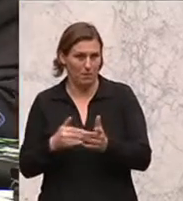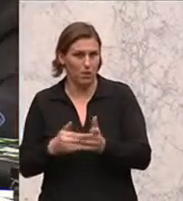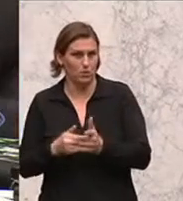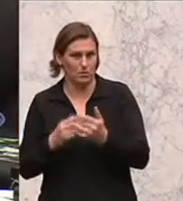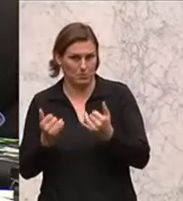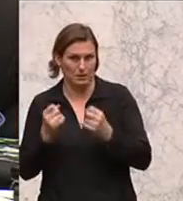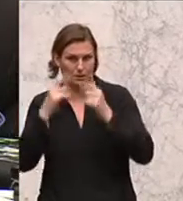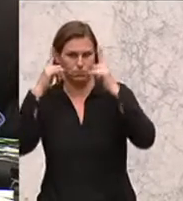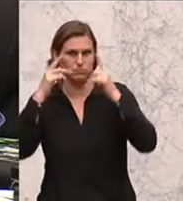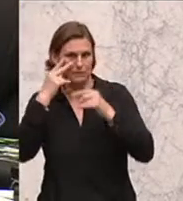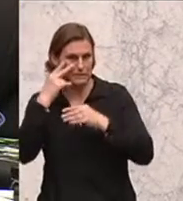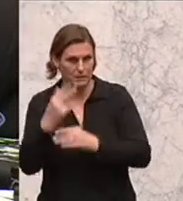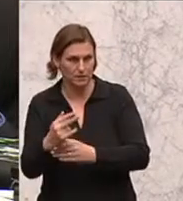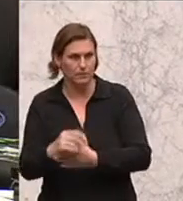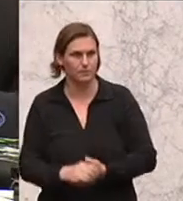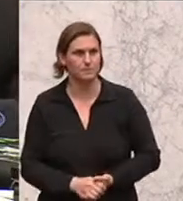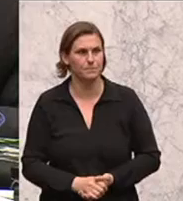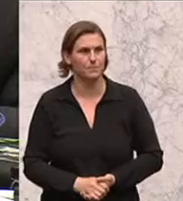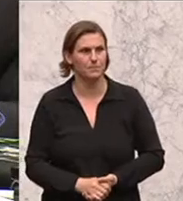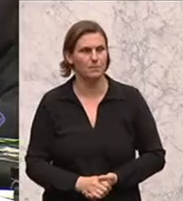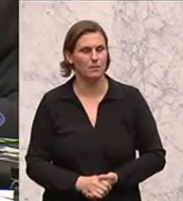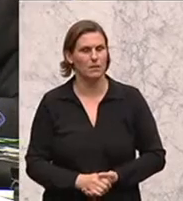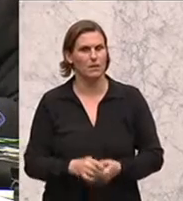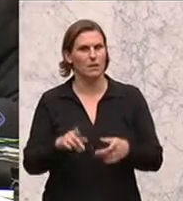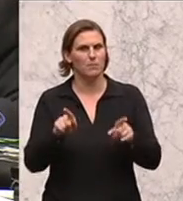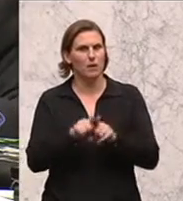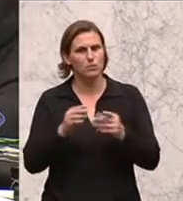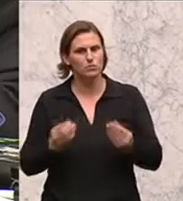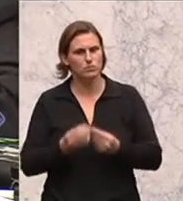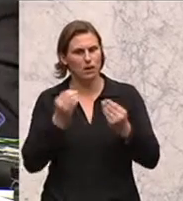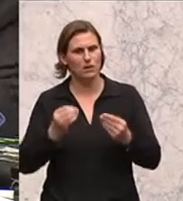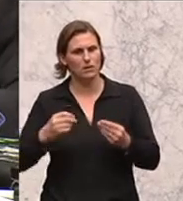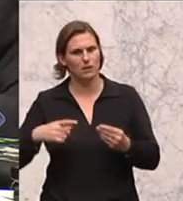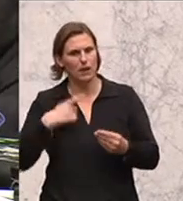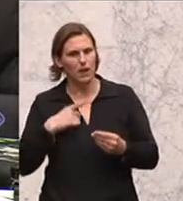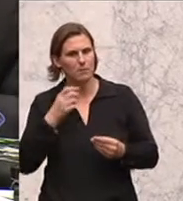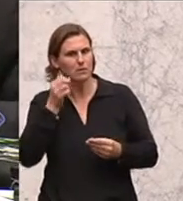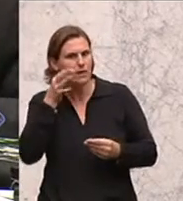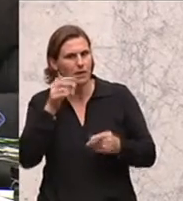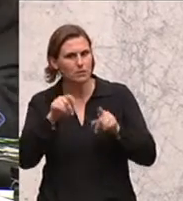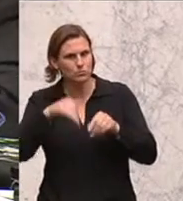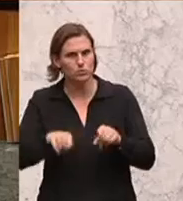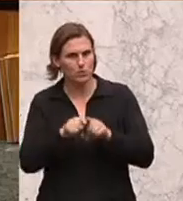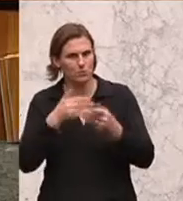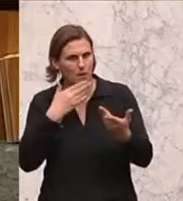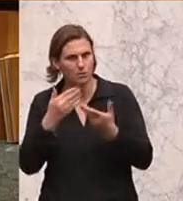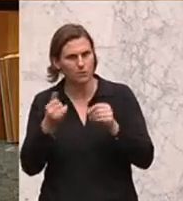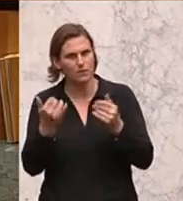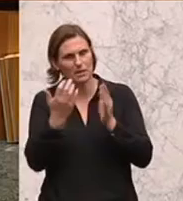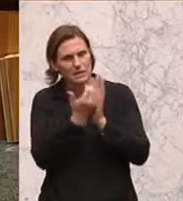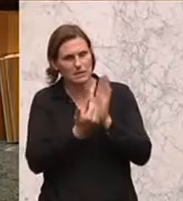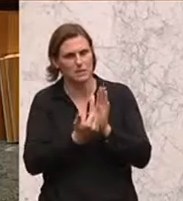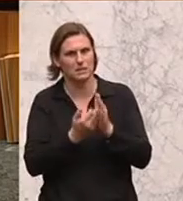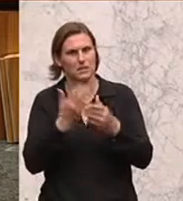Aber wir haben natürlich auch Dinge des täglichen Lebens zu beraten. Und so gibt es auch Regeln, die